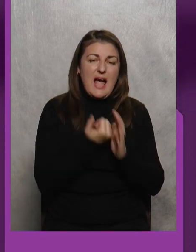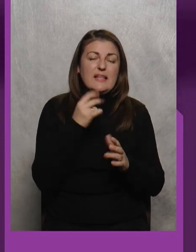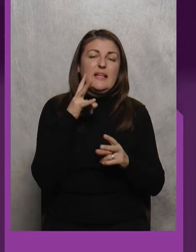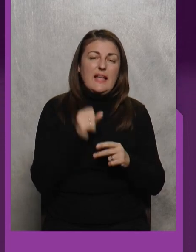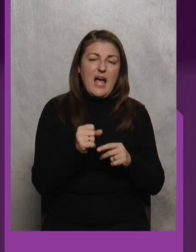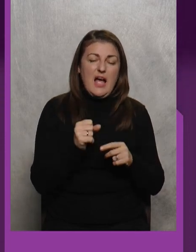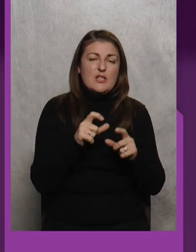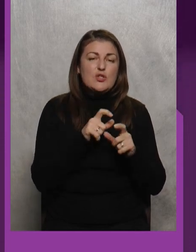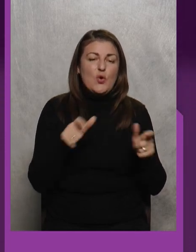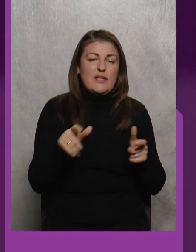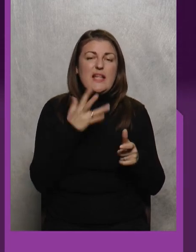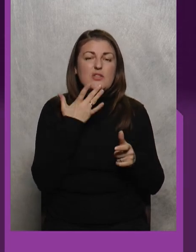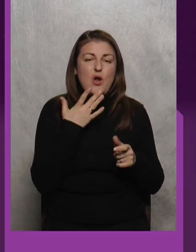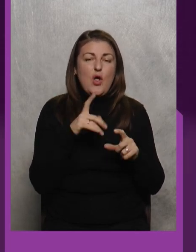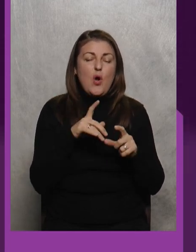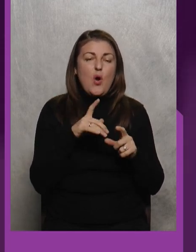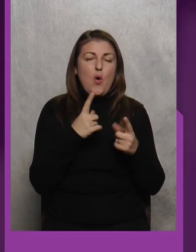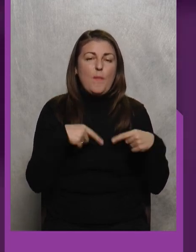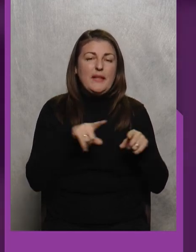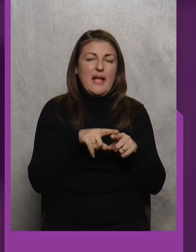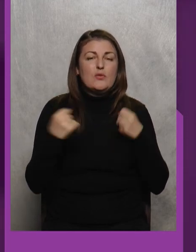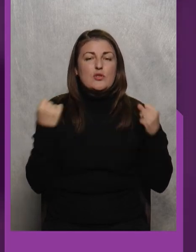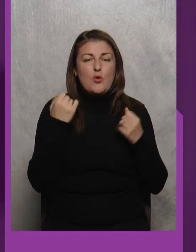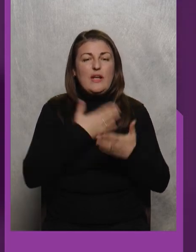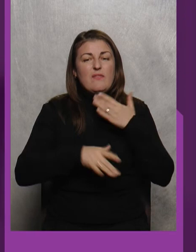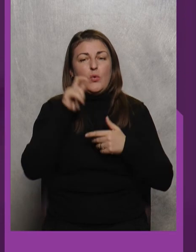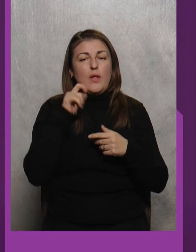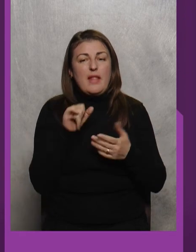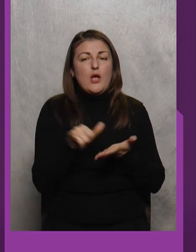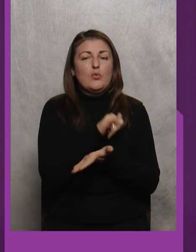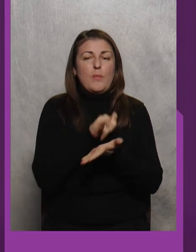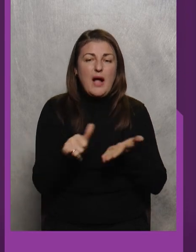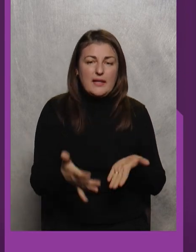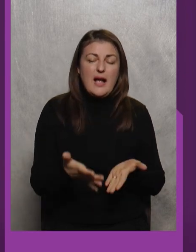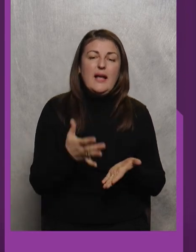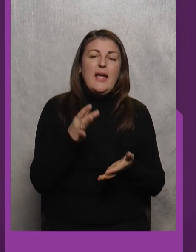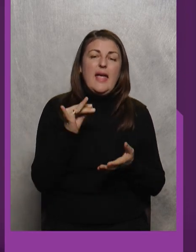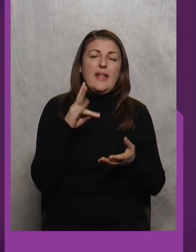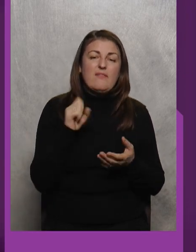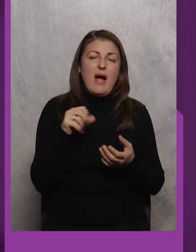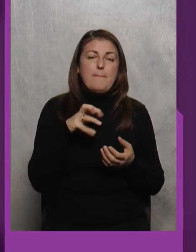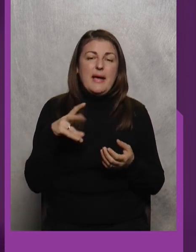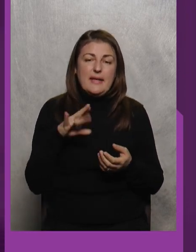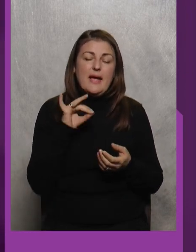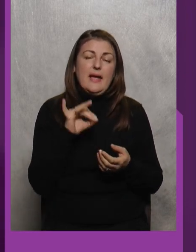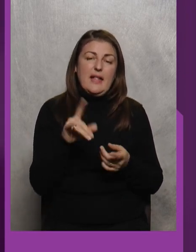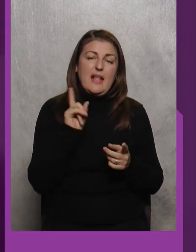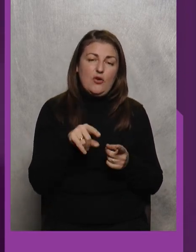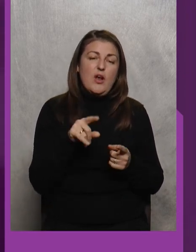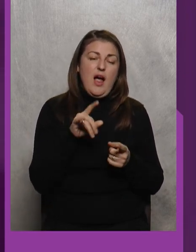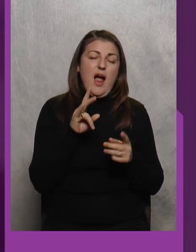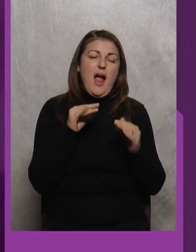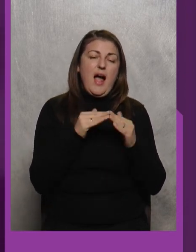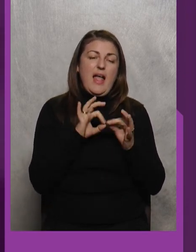сторінці Національного комітету спорту інвалідів України На ютуб-каналі Інвамедіа А також на каналі